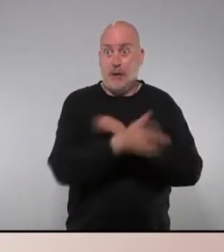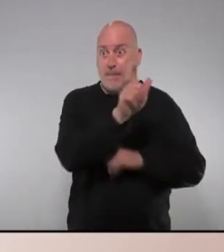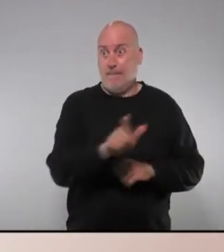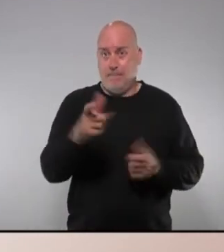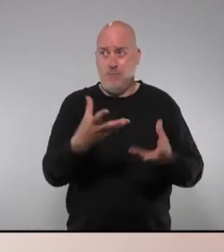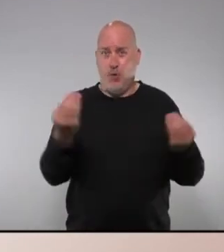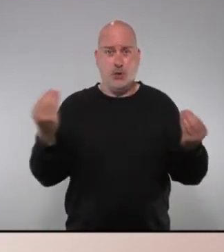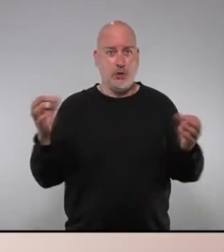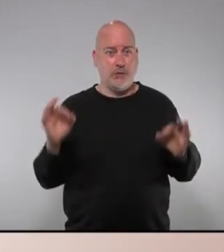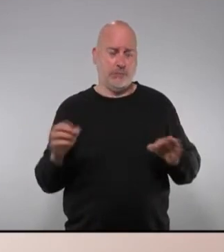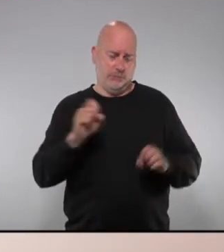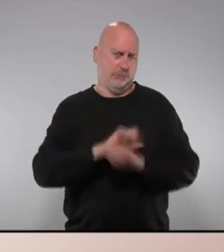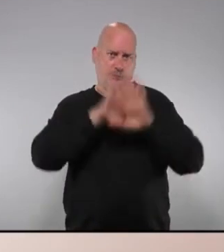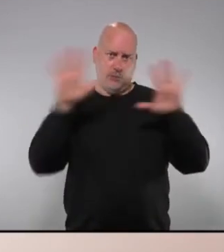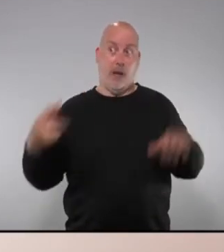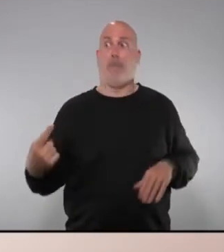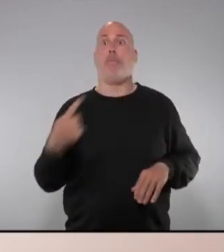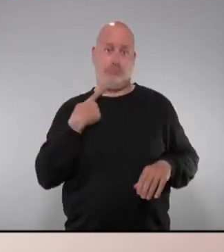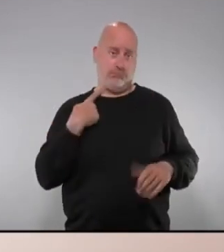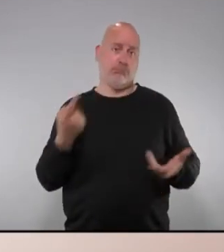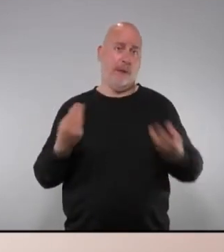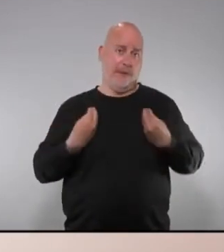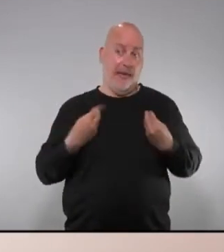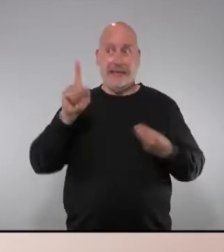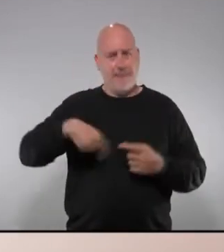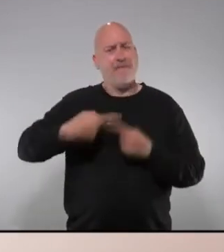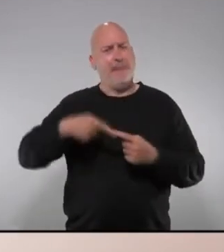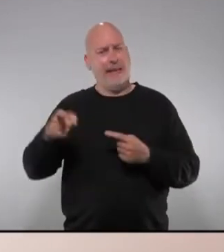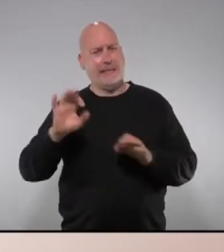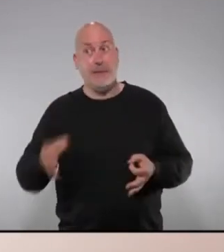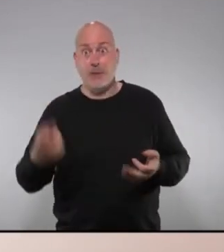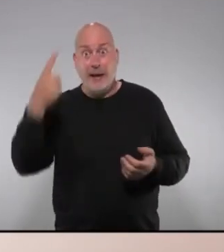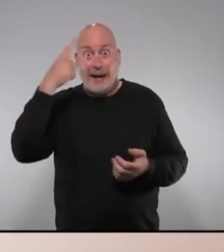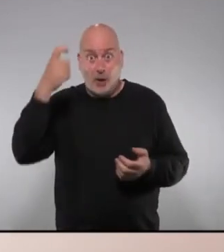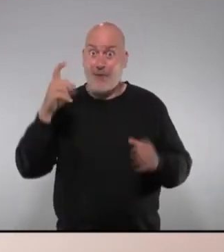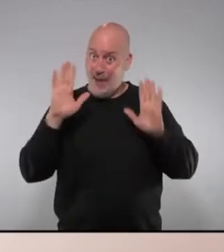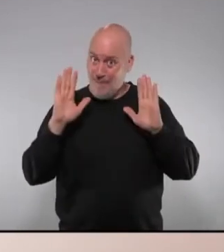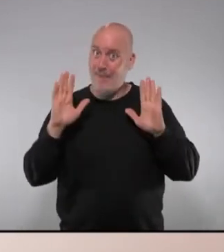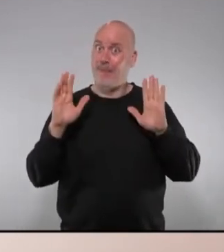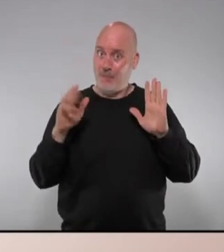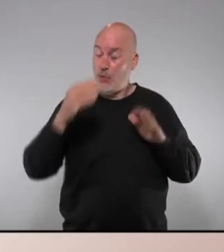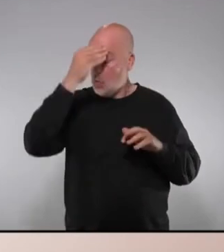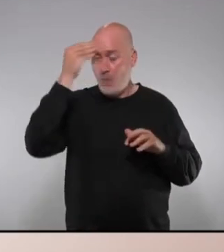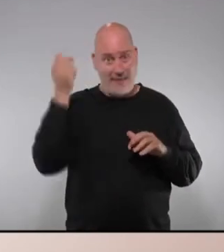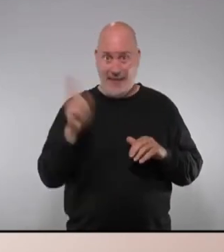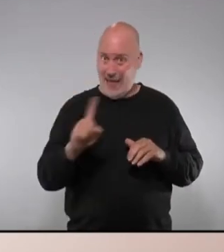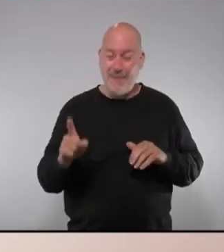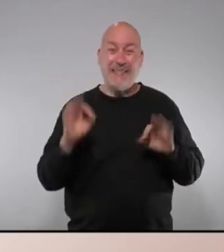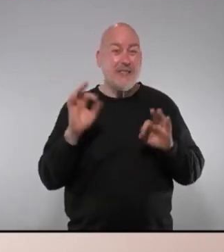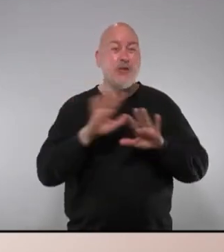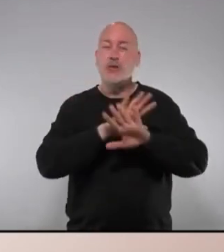especialment evidentment pels que van perdre la vida però també per les seves famílies però també recordar perquè jo crec que molts cops ho oblidem la